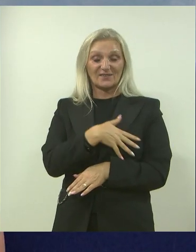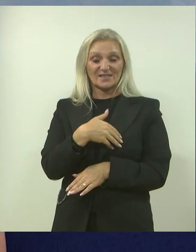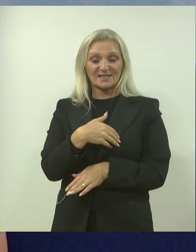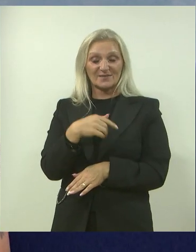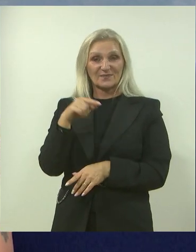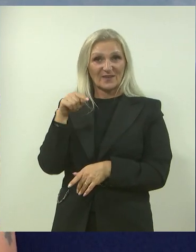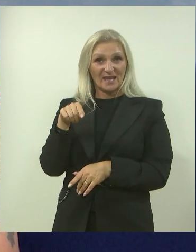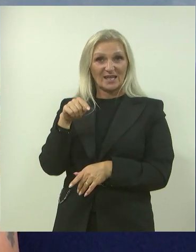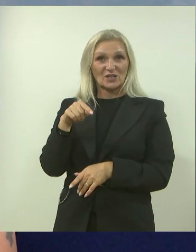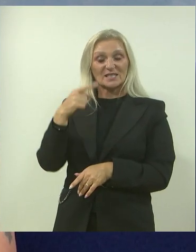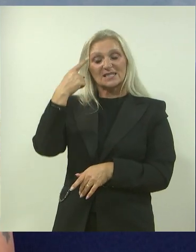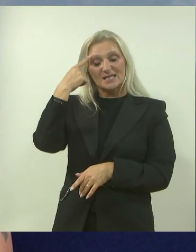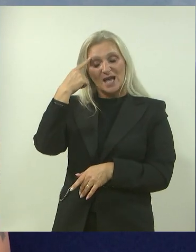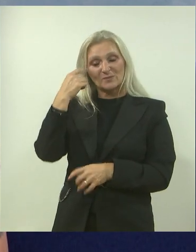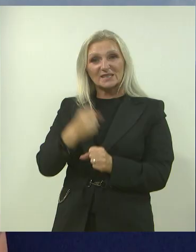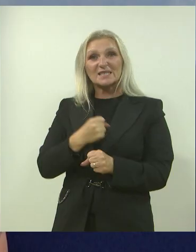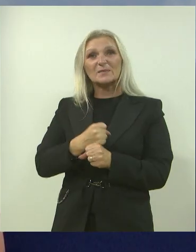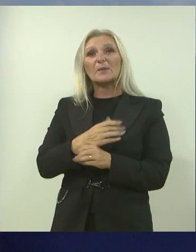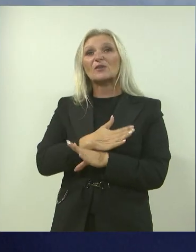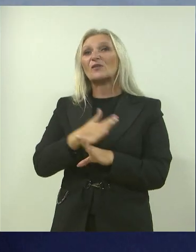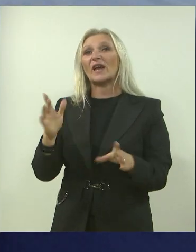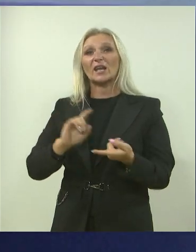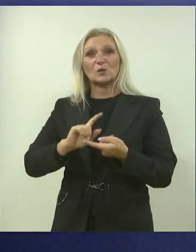zna da sam odradila veliku stvar za Hrvatsko.